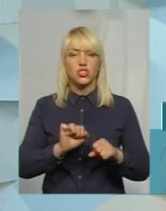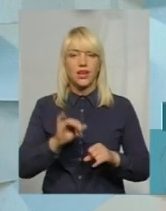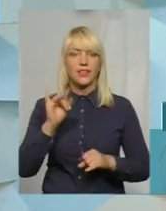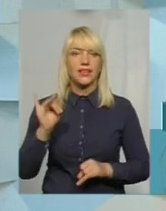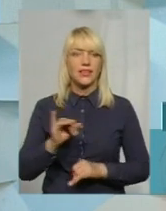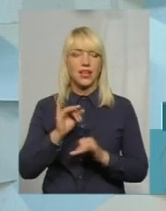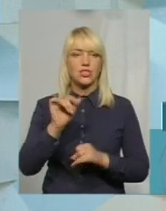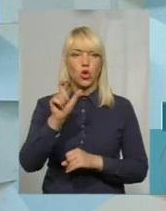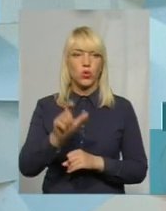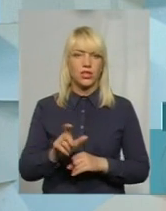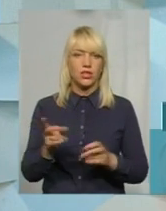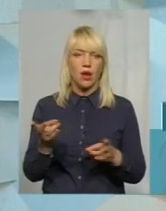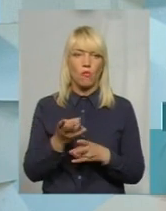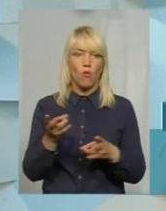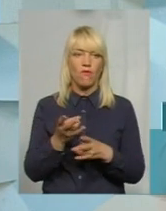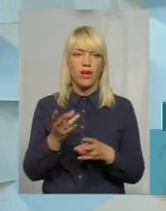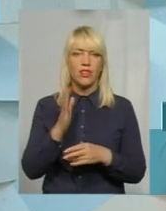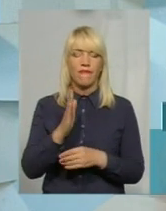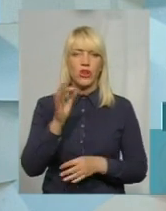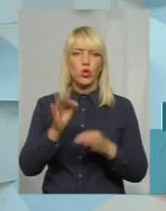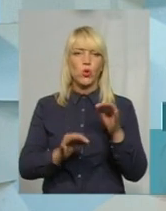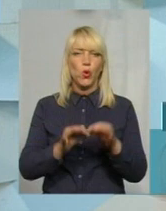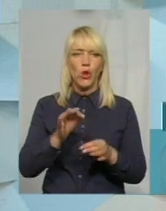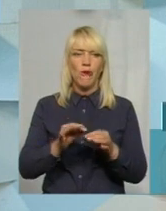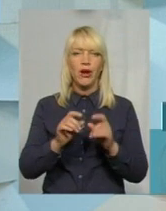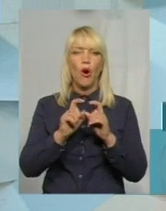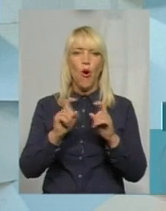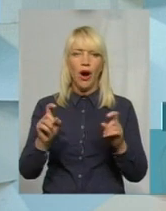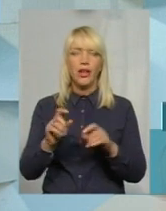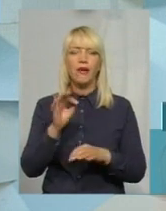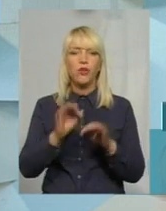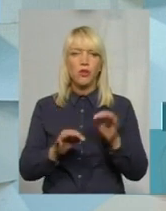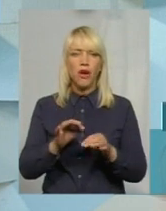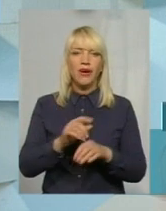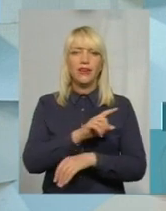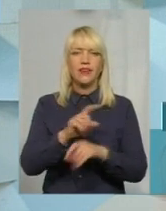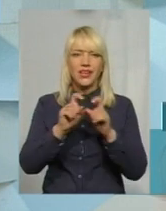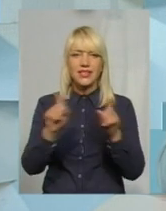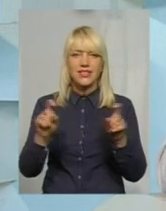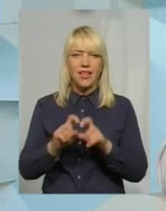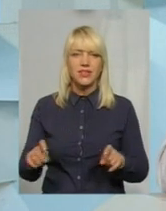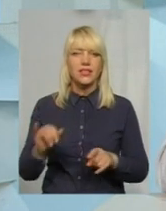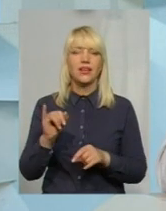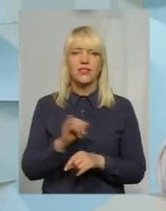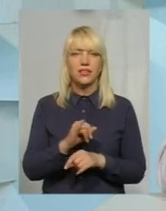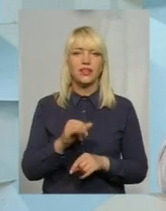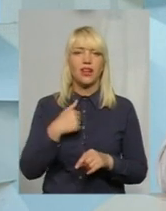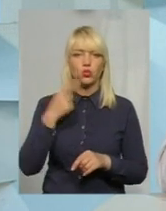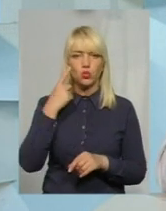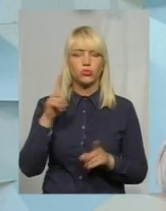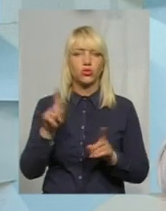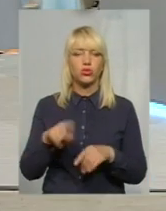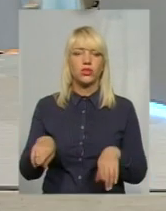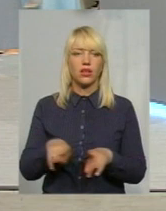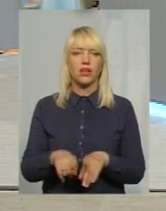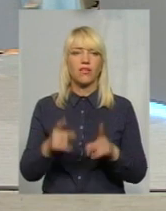людина має в судових органах, в судних інстанціях. І я думаю, що в таких